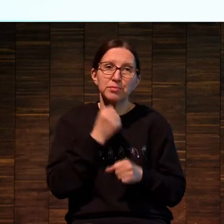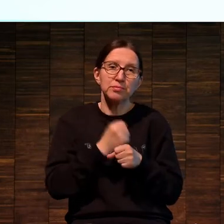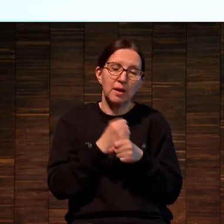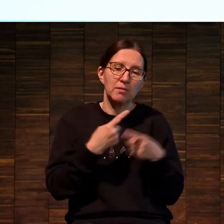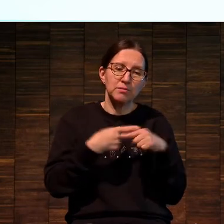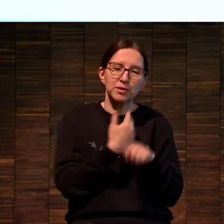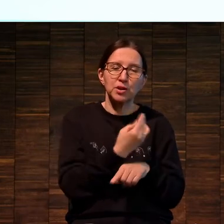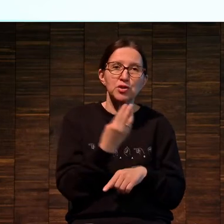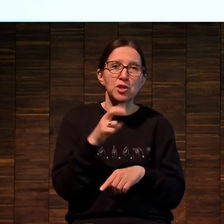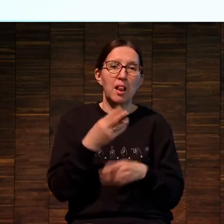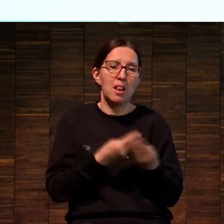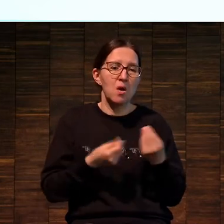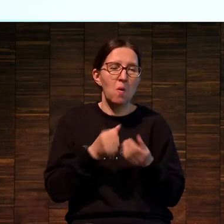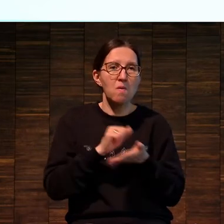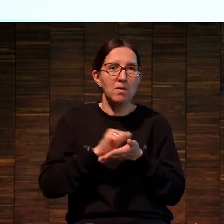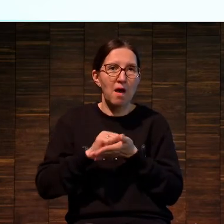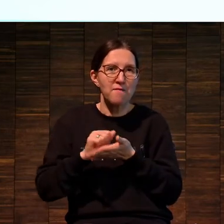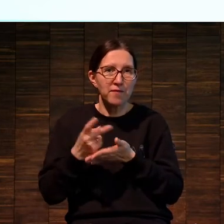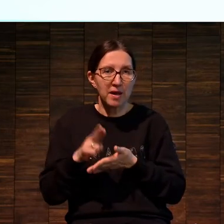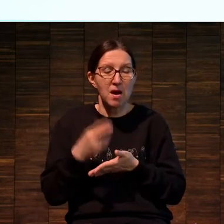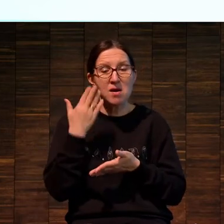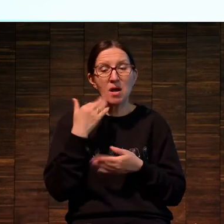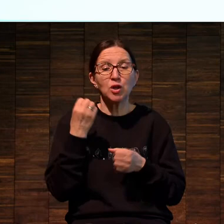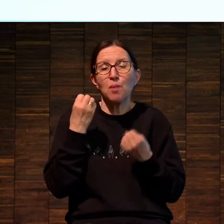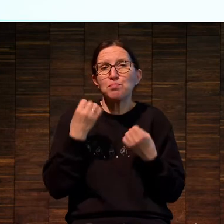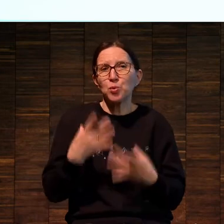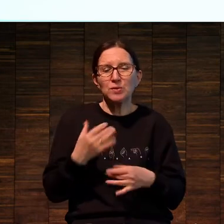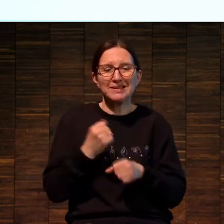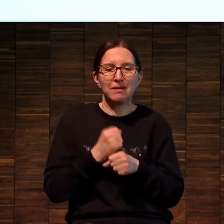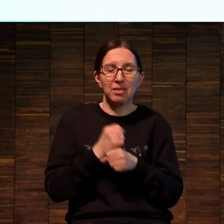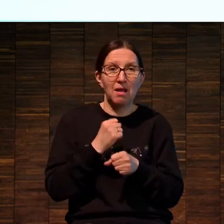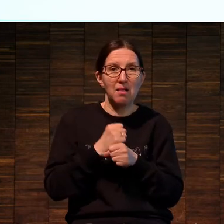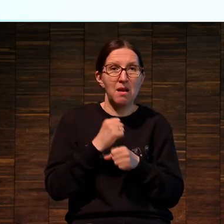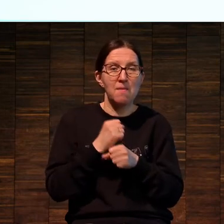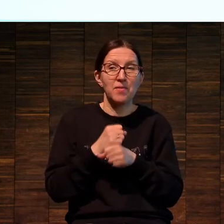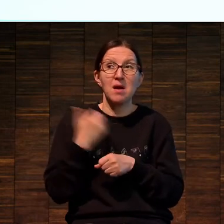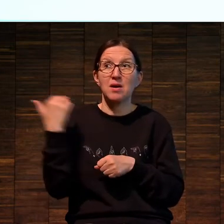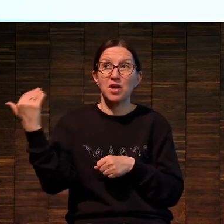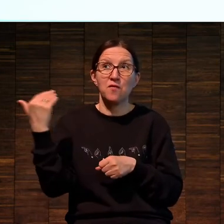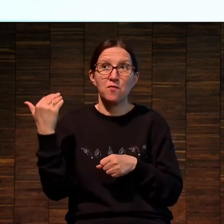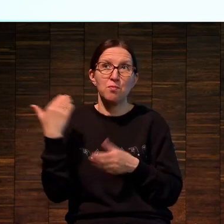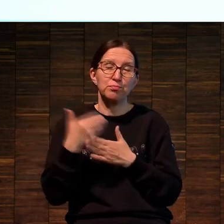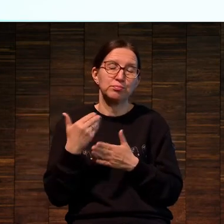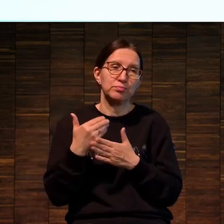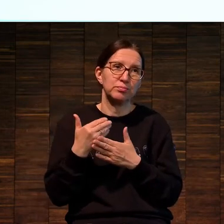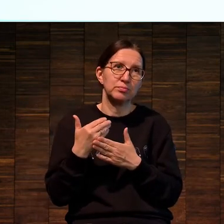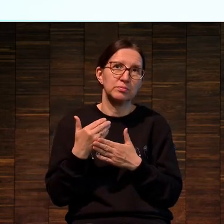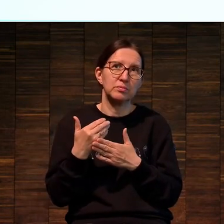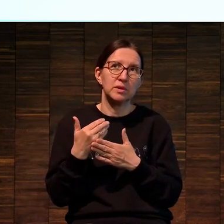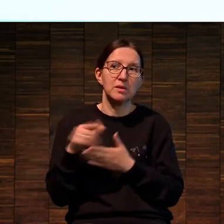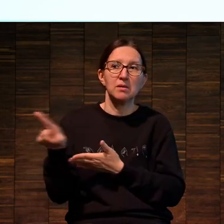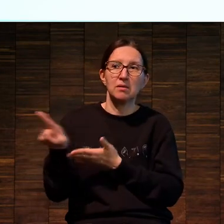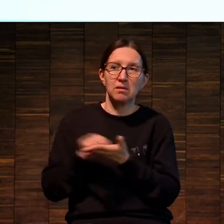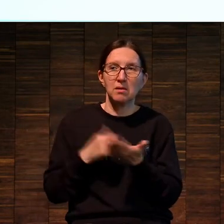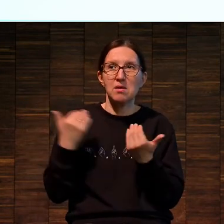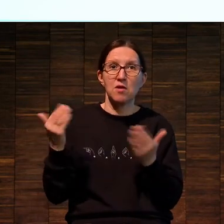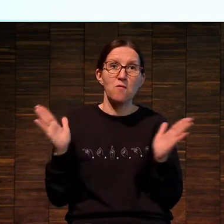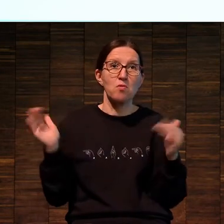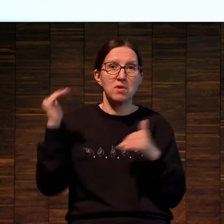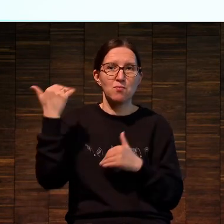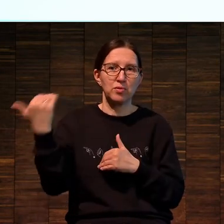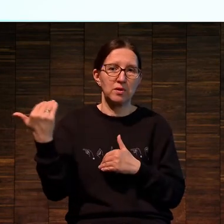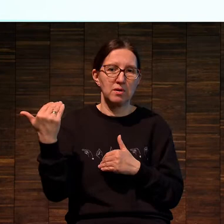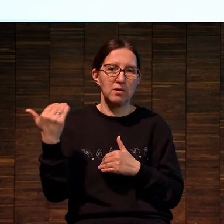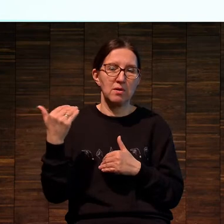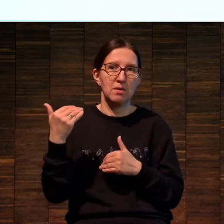когда просто сделали репродукцию с их таких... То есть когда еще